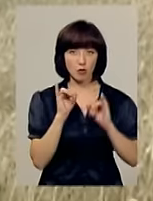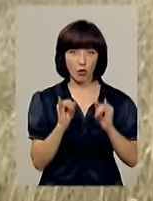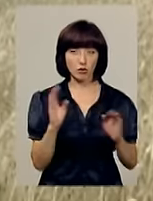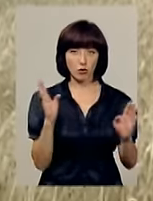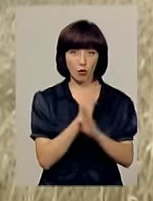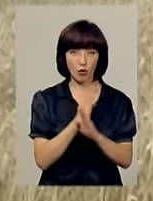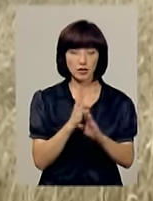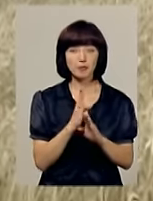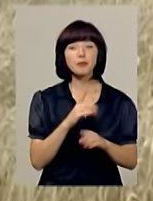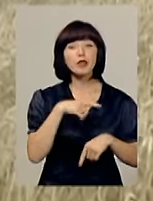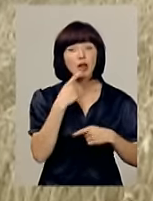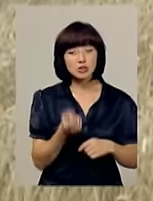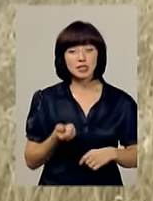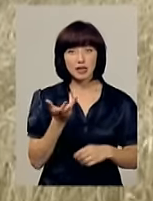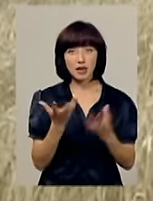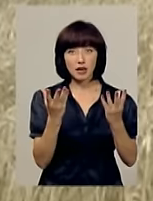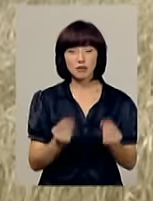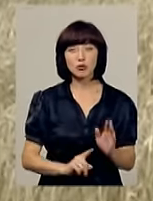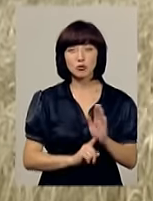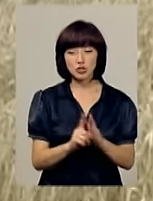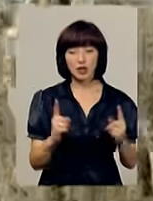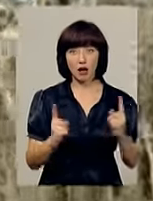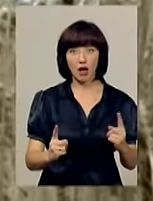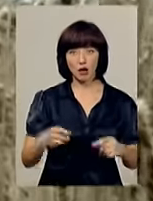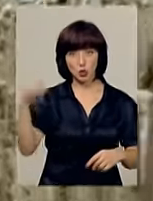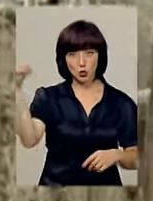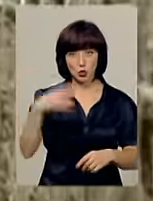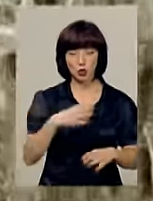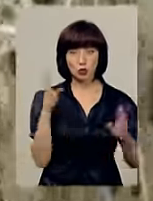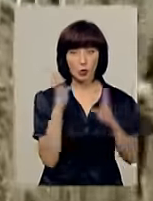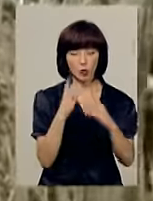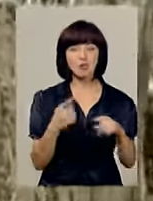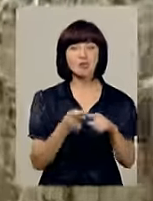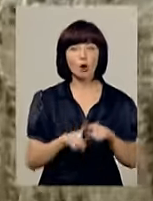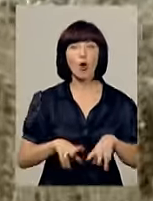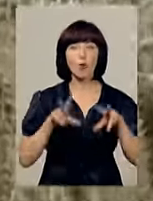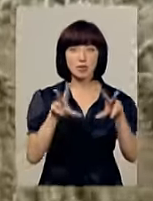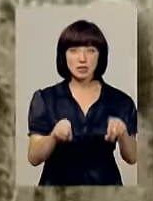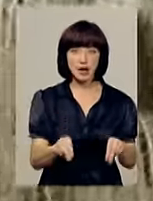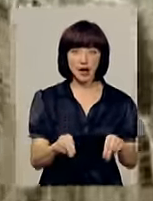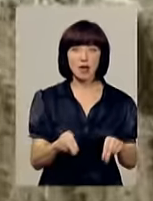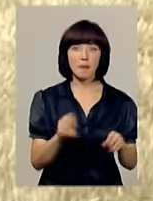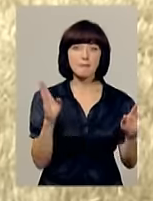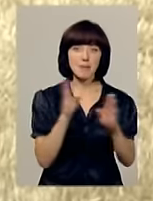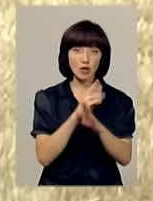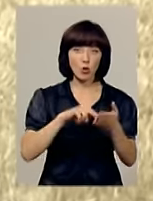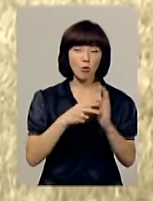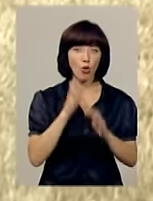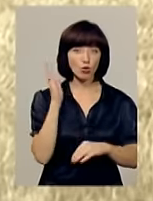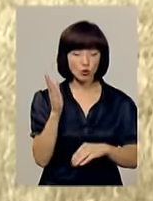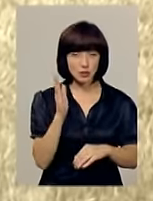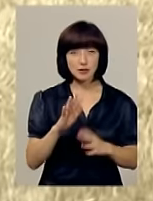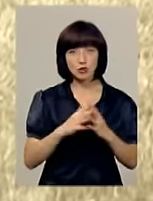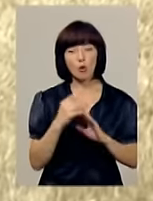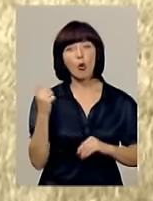Фахівці кажуть, за кілька днів має розпочатися декада сонячної погоди. Принаймні, це обіцяє довостроковий метеопрогноз. У сільському